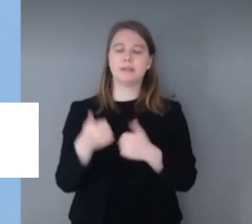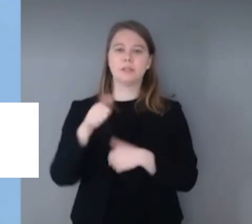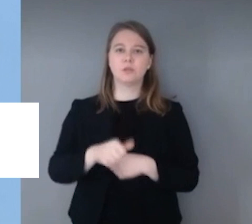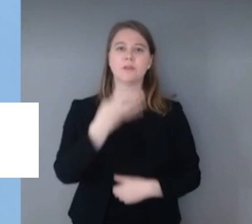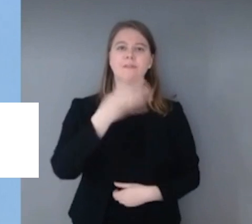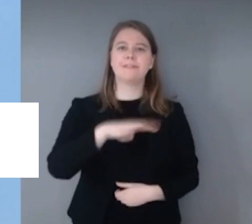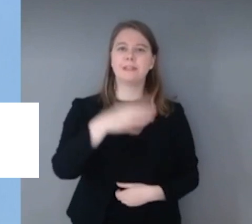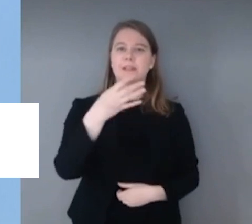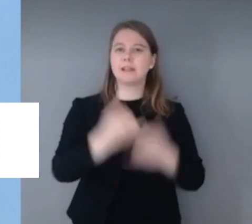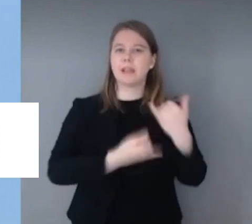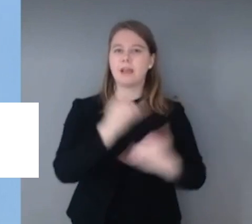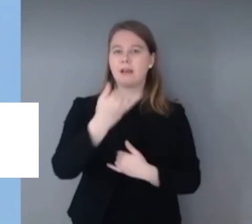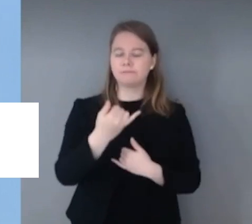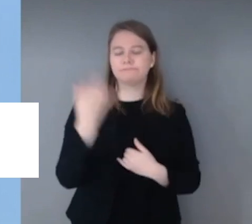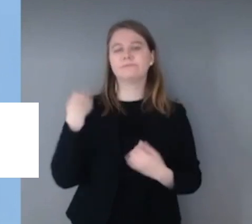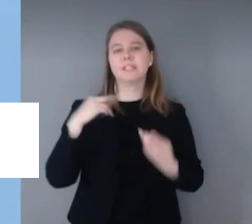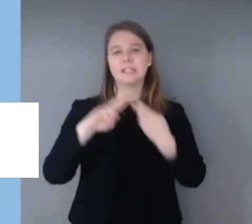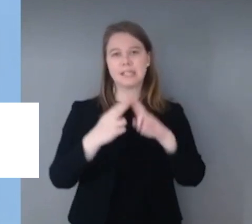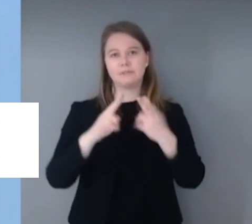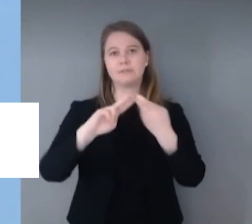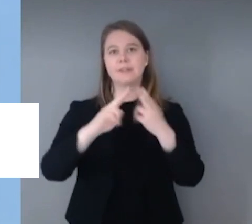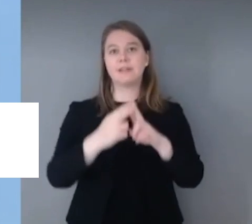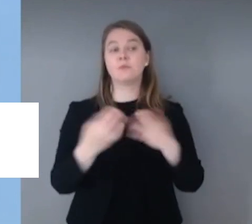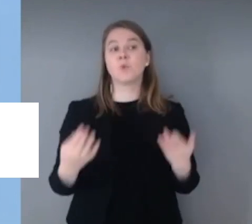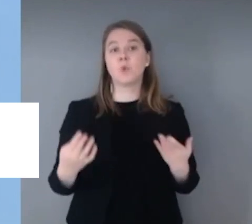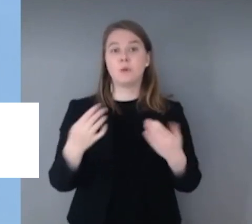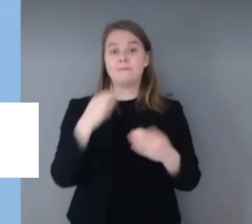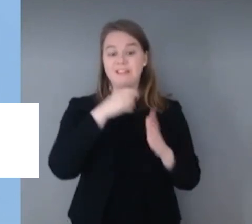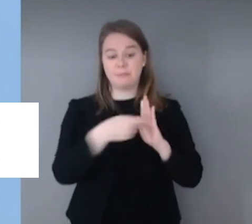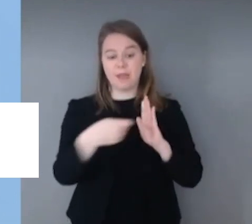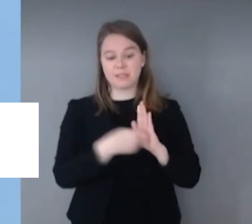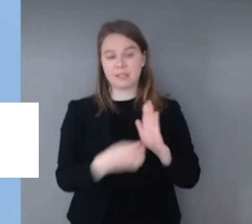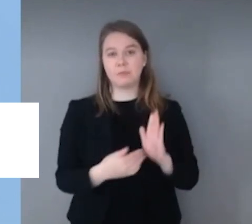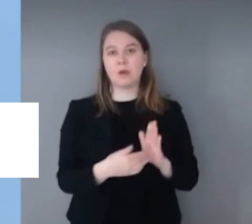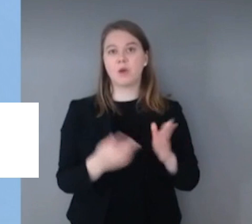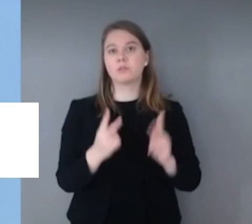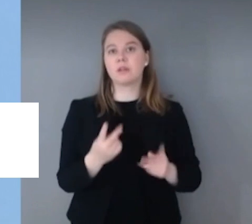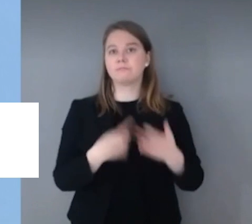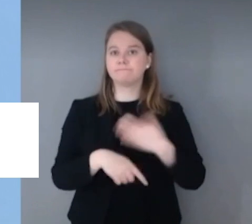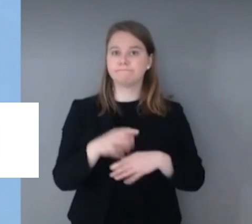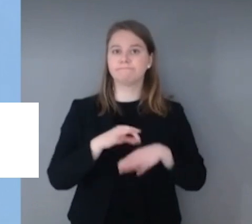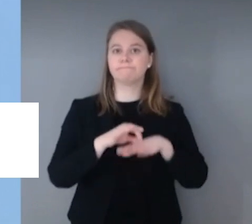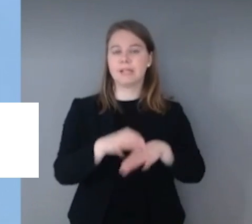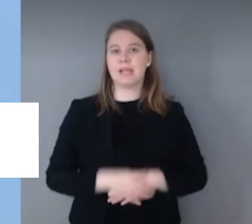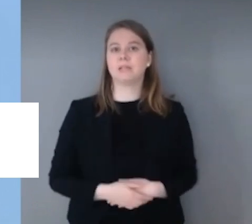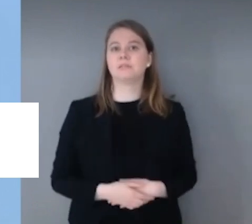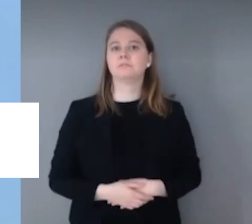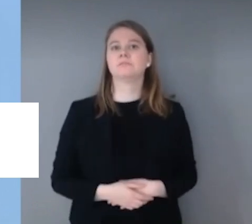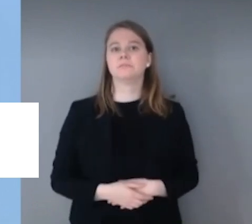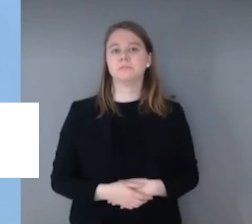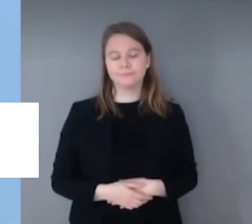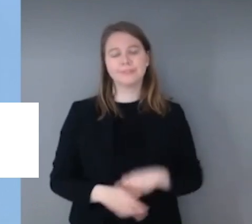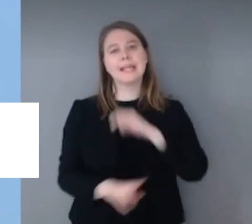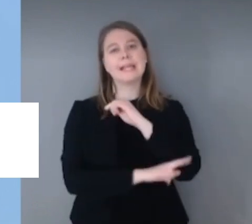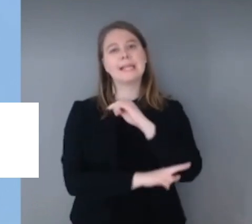sehr schwierigen Zeit Maßnahmen rechtzeitig einleiten zu können. Zweitens, wir haben die sehr von Erfolg gekrönte virtuelle Lehrlingsmesse